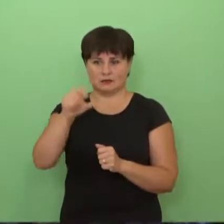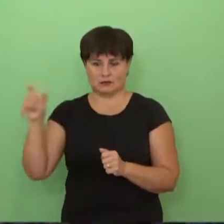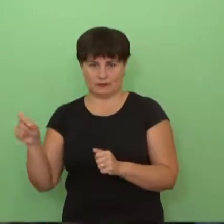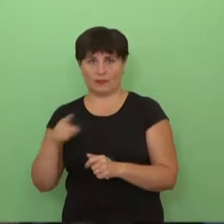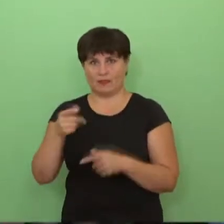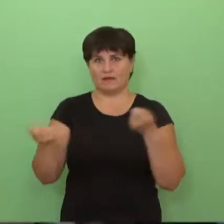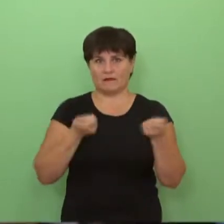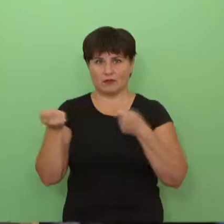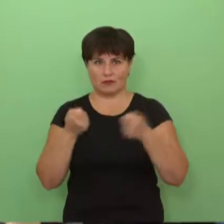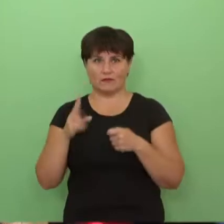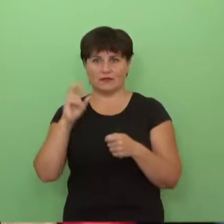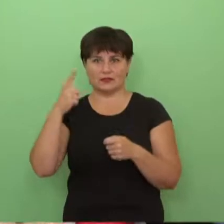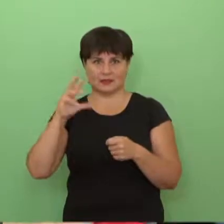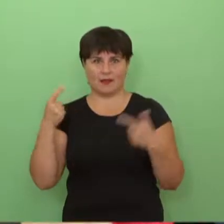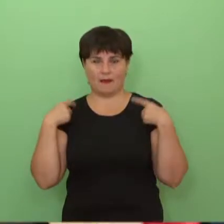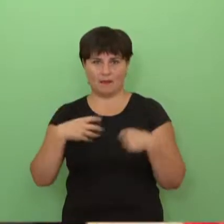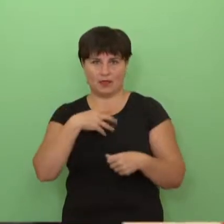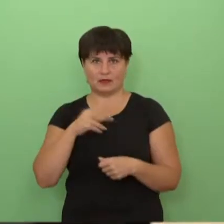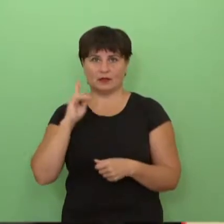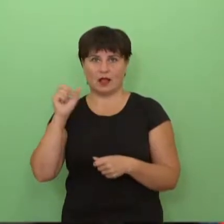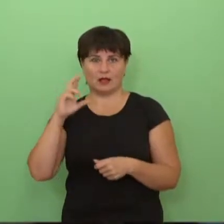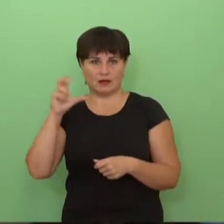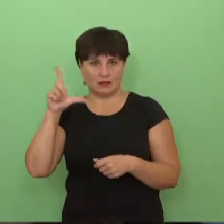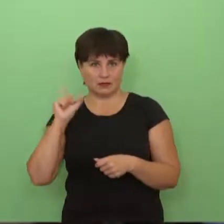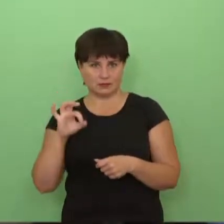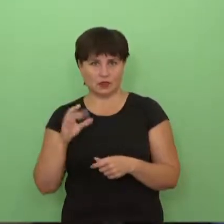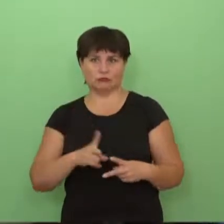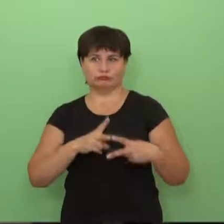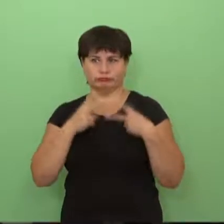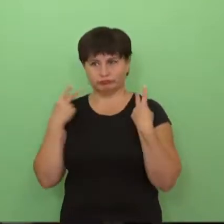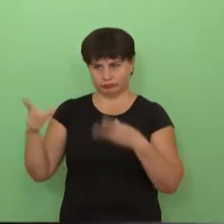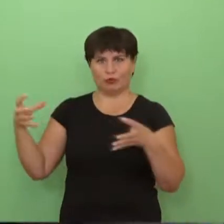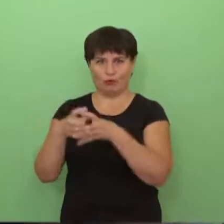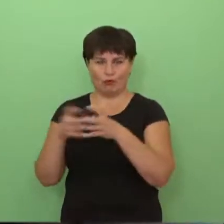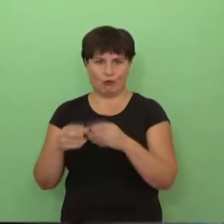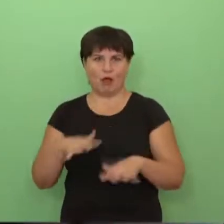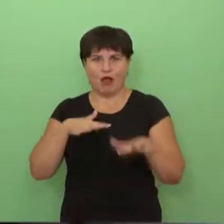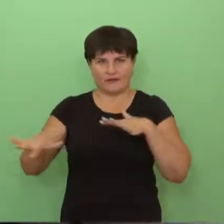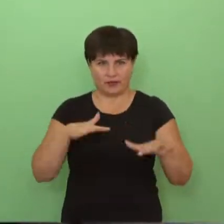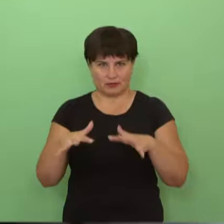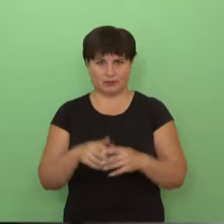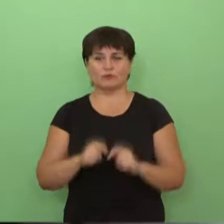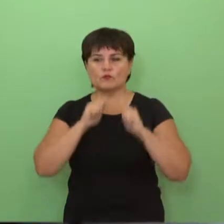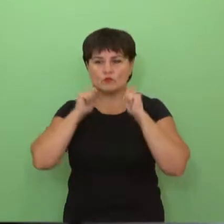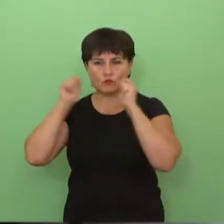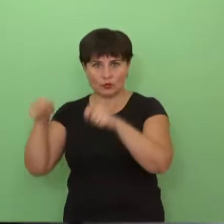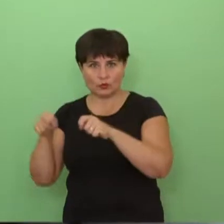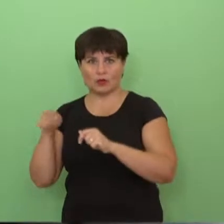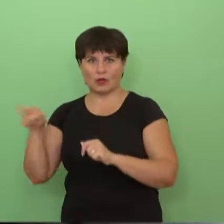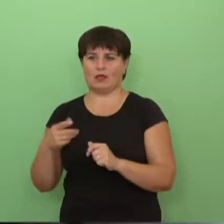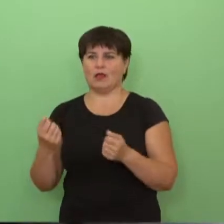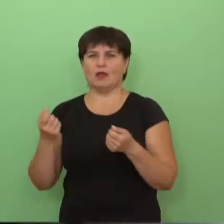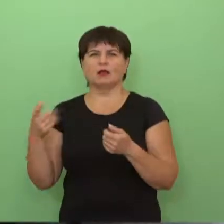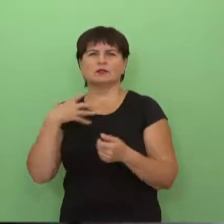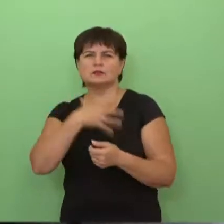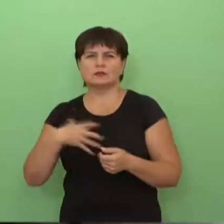Kristijanas Karlas, pasidžiaugė su aktyvėjusio organizacijos veiklą. Tad dovanų atvežė ne tik paslankomus seniorus nuvykti būtiną